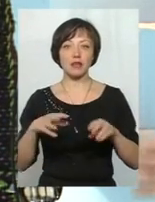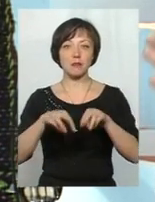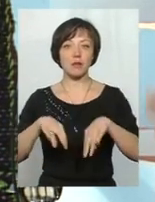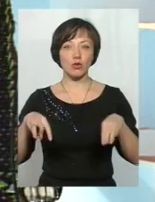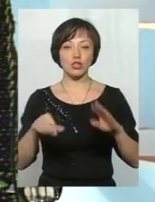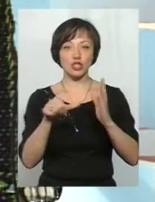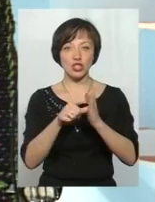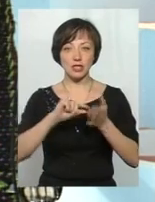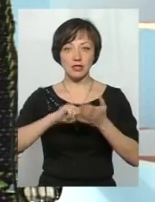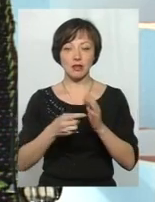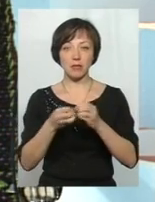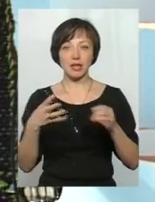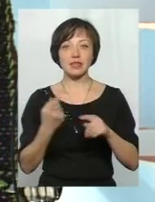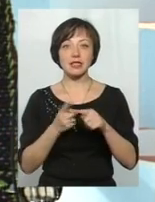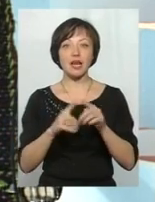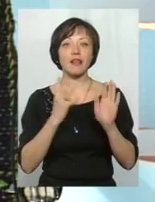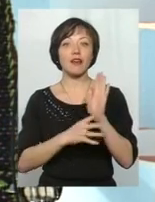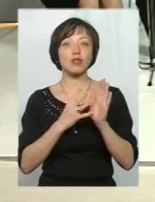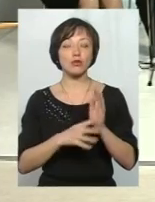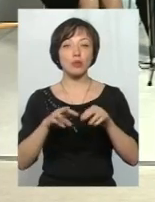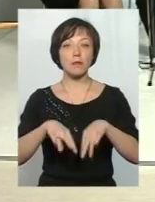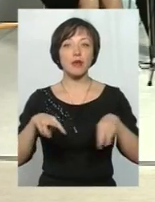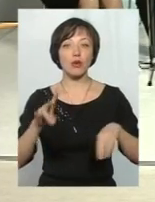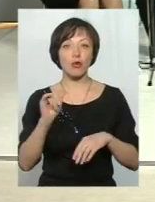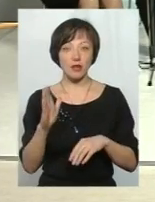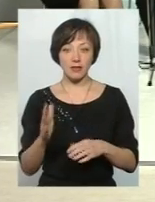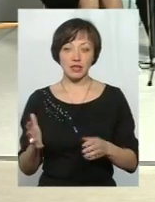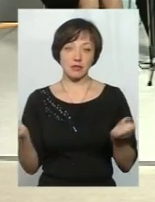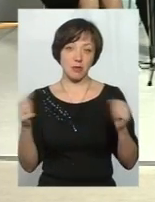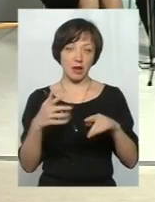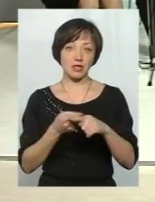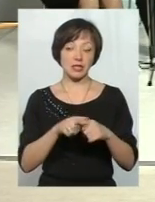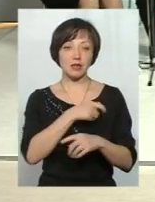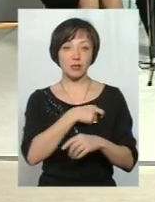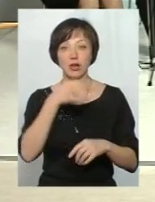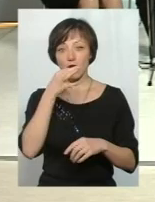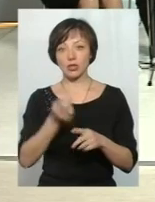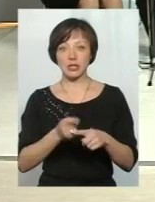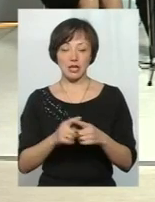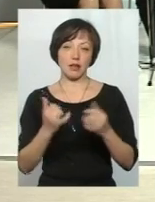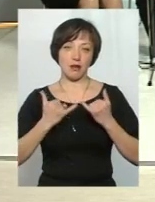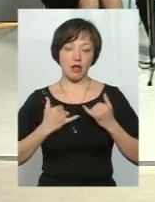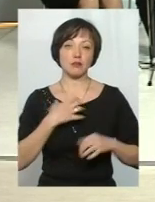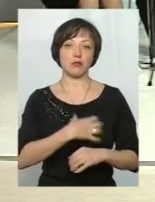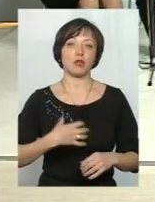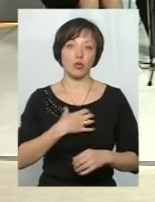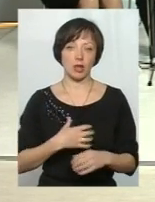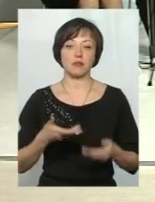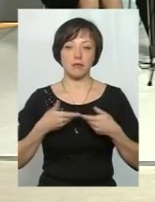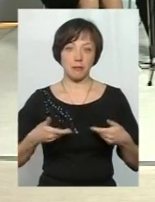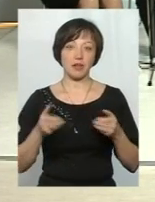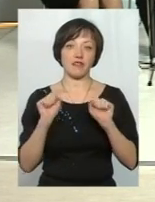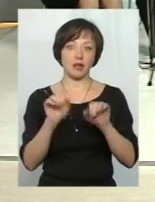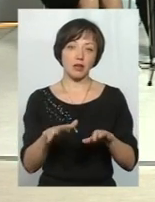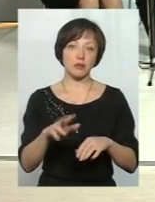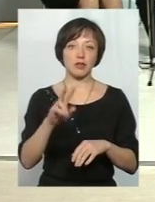6 на 15 – це 90 мільйонів. Тобто збирають цих депутатів, кажуть, це для нас пріоритет. Ми віддаємо